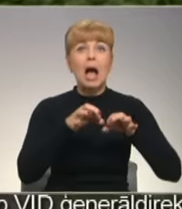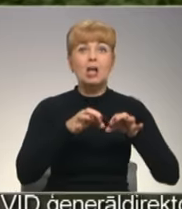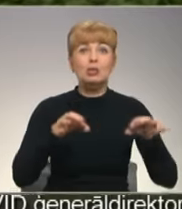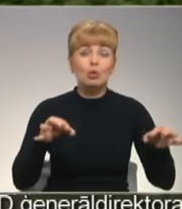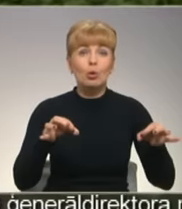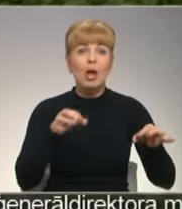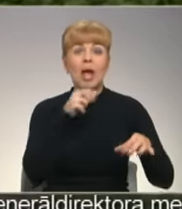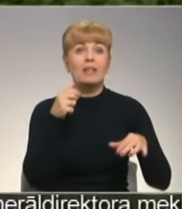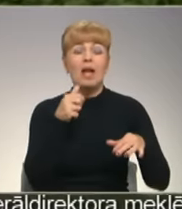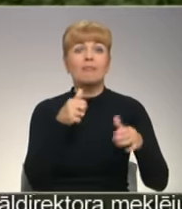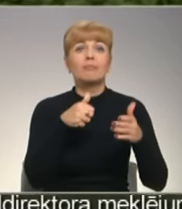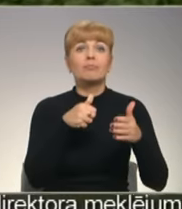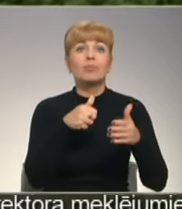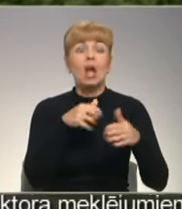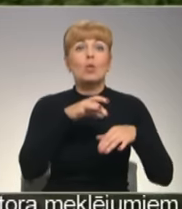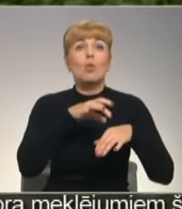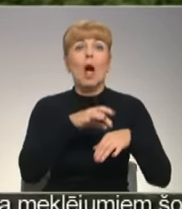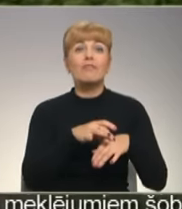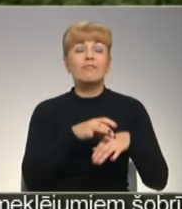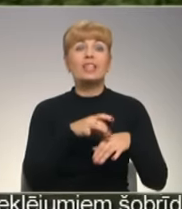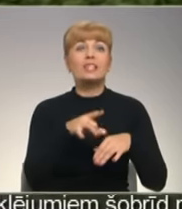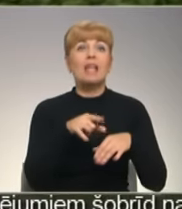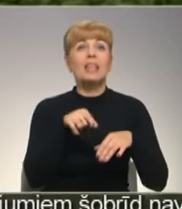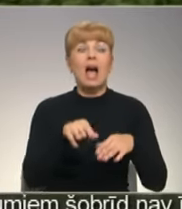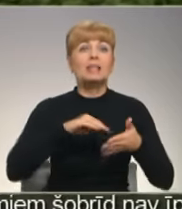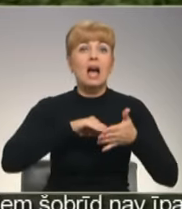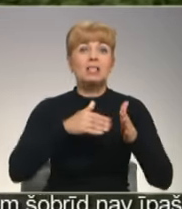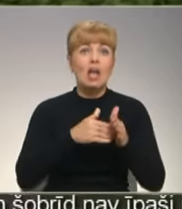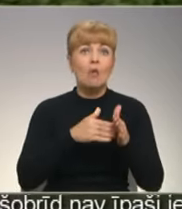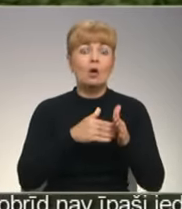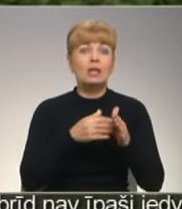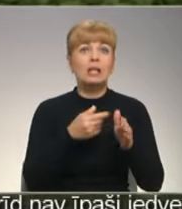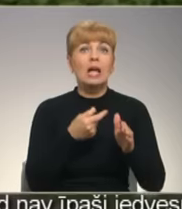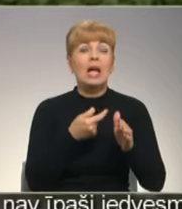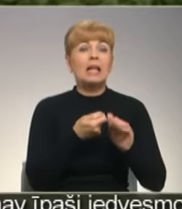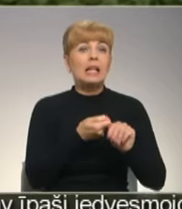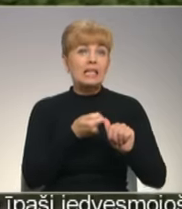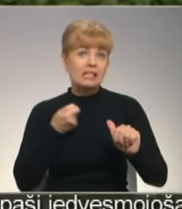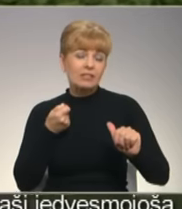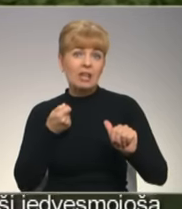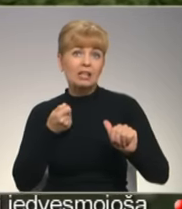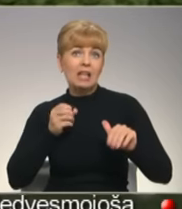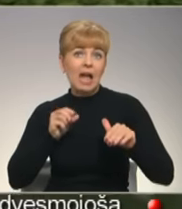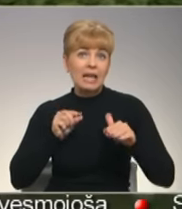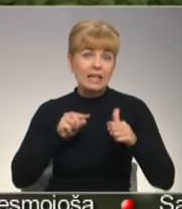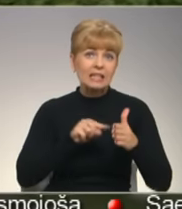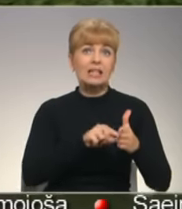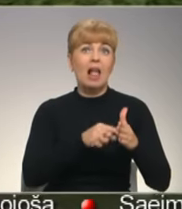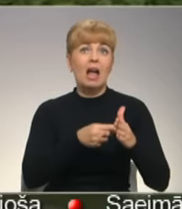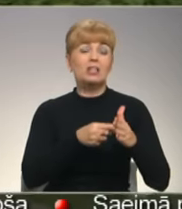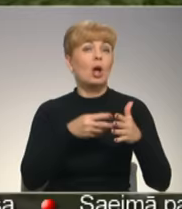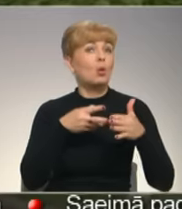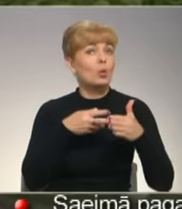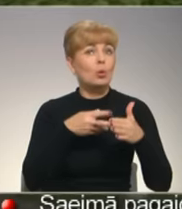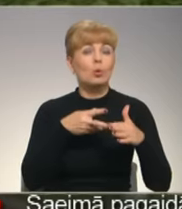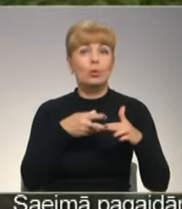nofiksējās tādā stāvoklē, ka viņa nevarēja ne izvilkt, ne ievilkt, ne izlaist. Tieši tā skrūva nobloķēja.